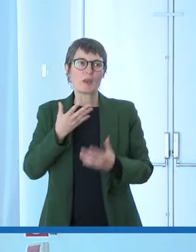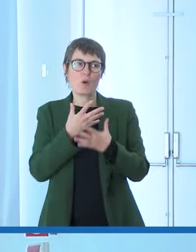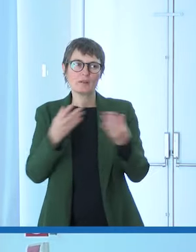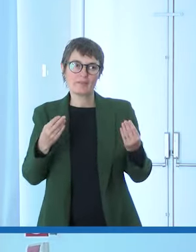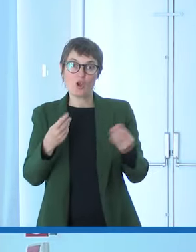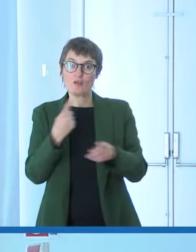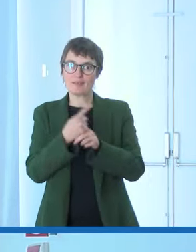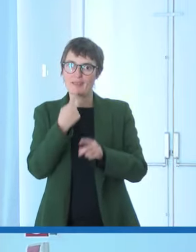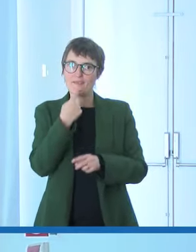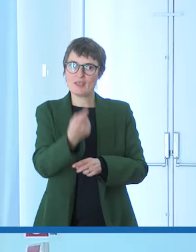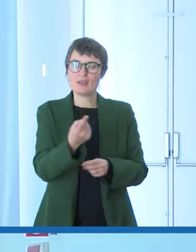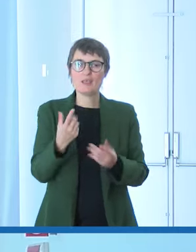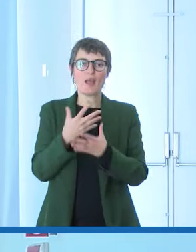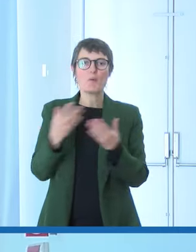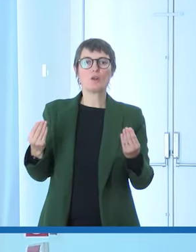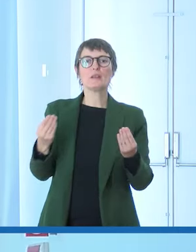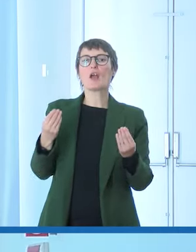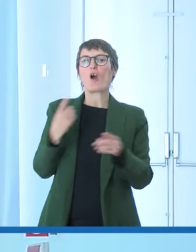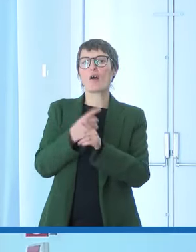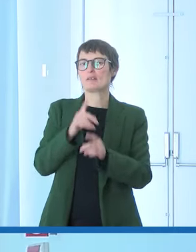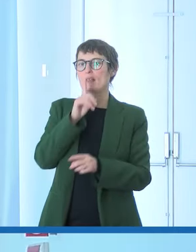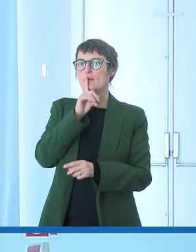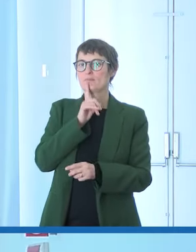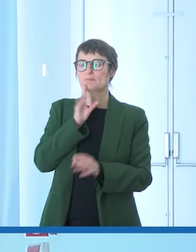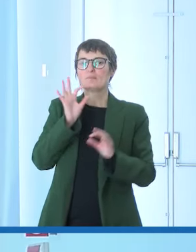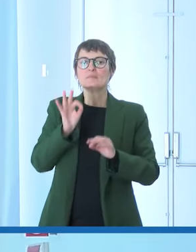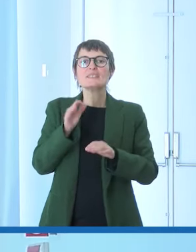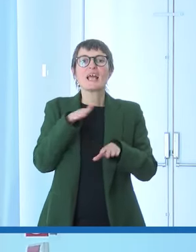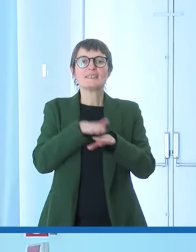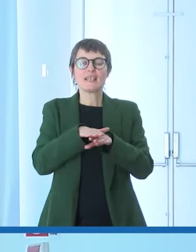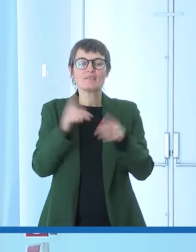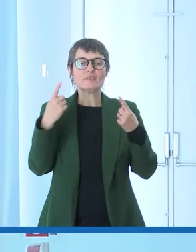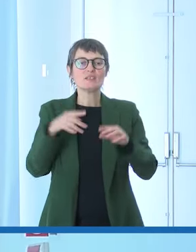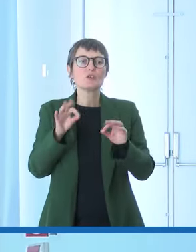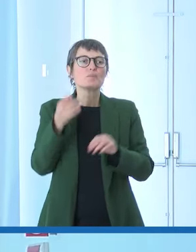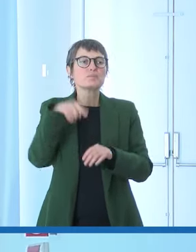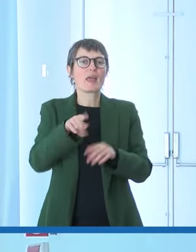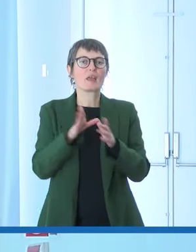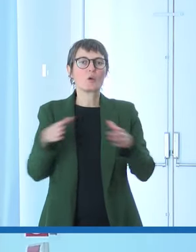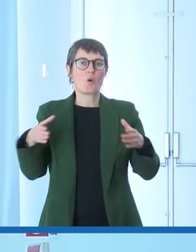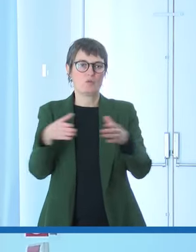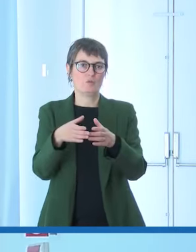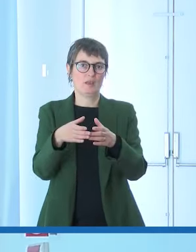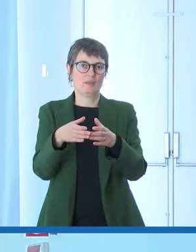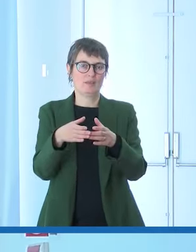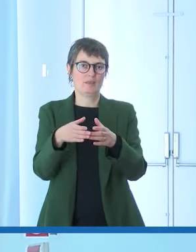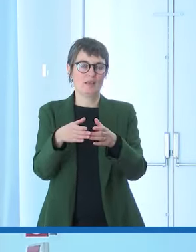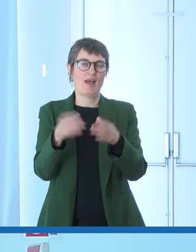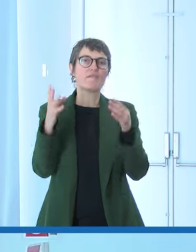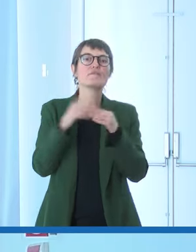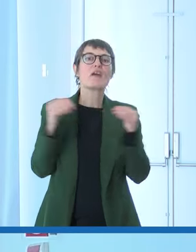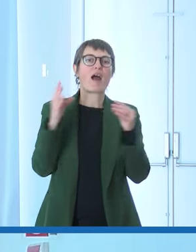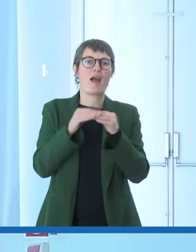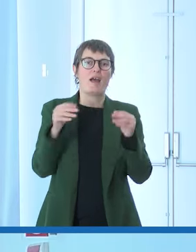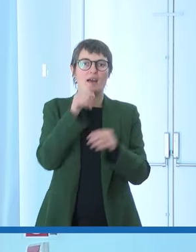servizio della comunità che è fare e costruire ho conosciuto la malattia e disabilità qualche tempo dopo